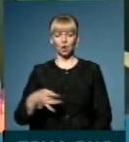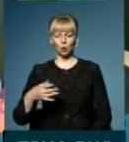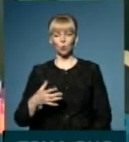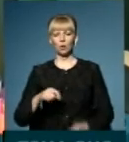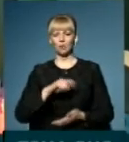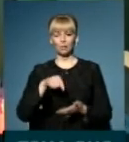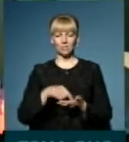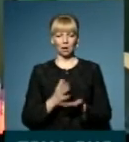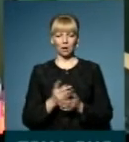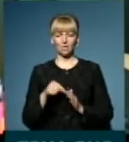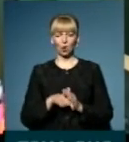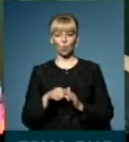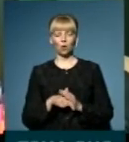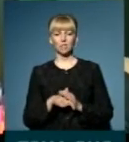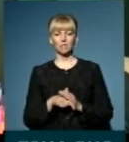мається на увазі.